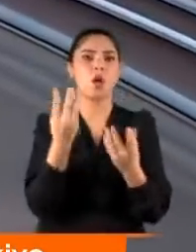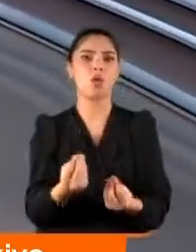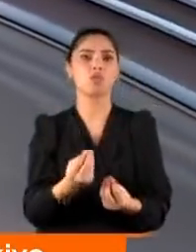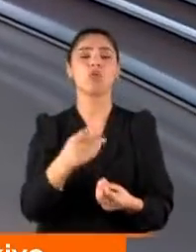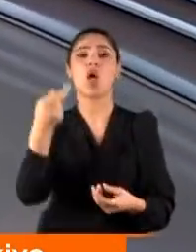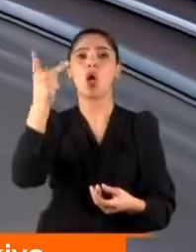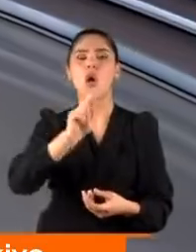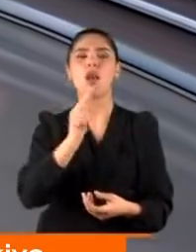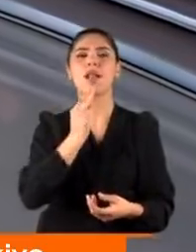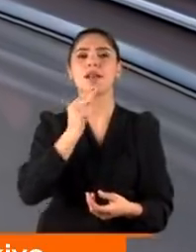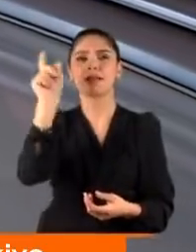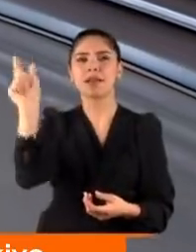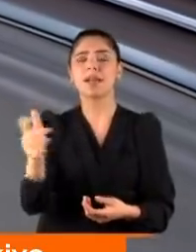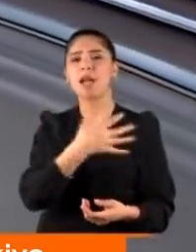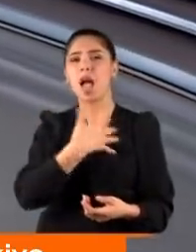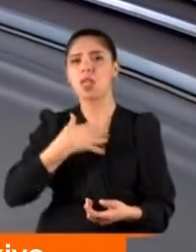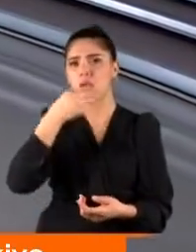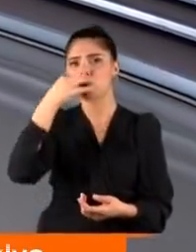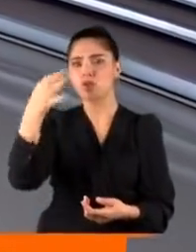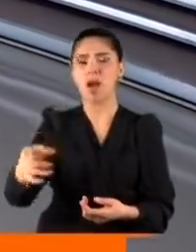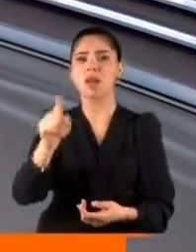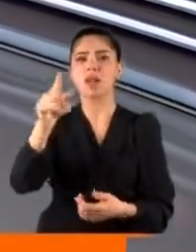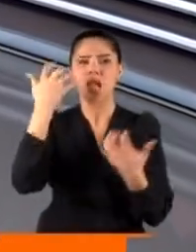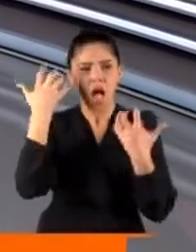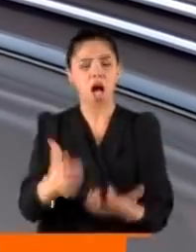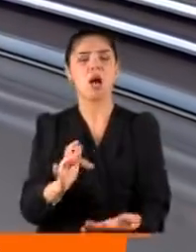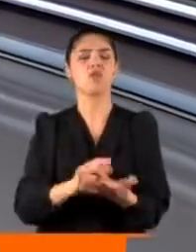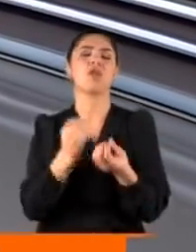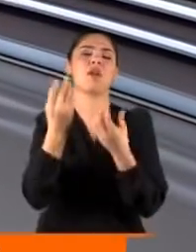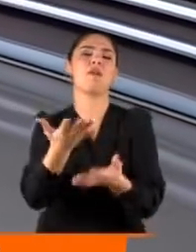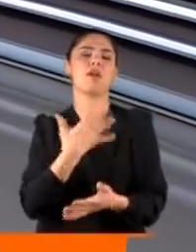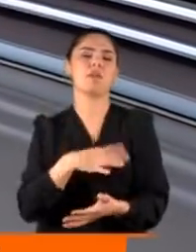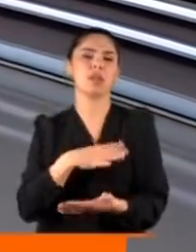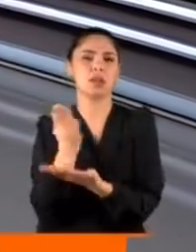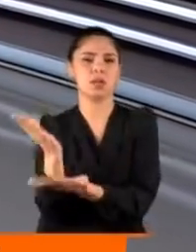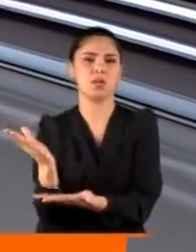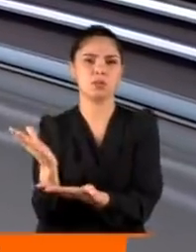annesinin çağrısı da zaten yargıya. En ağır cezayı almalarını istiyor.